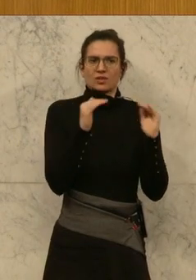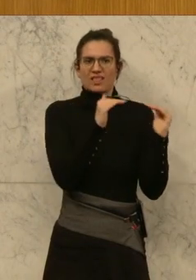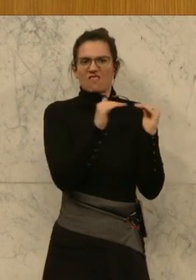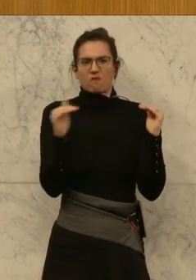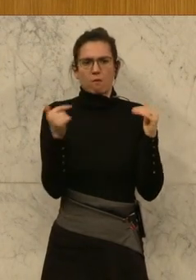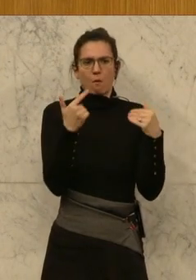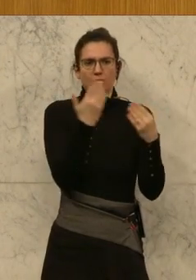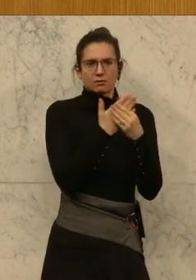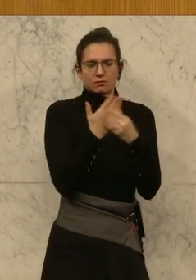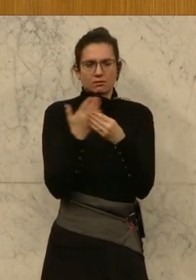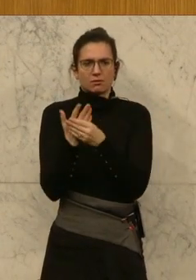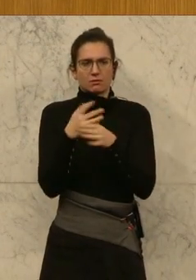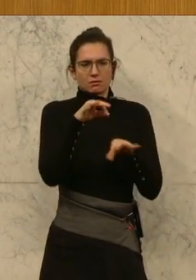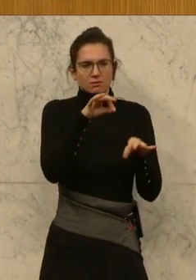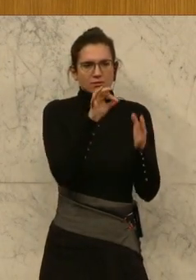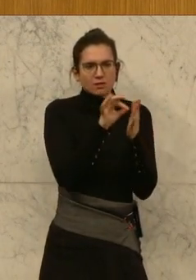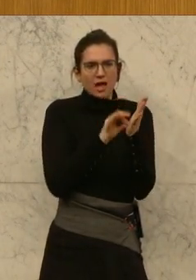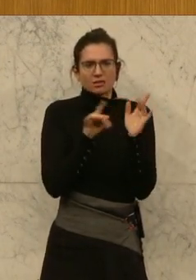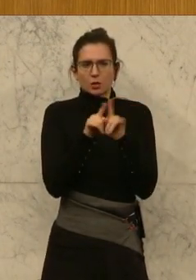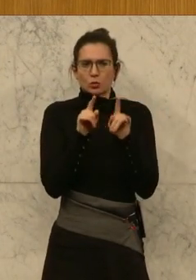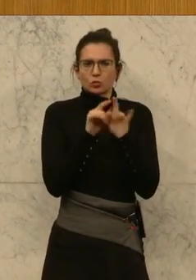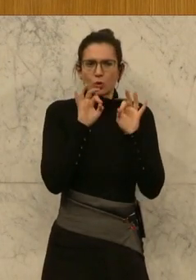zielstrebig nachverfolgen kann. Danke.